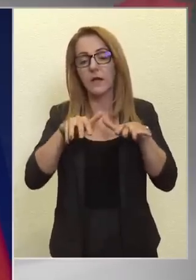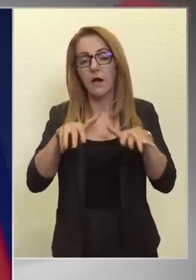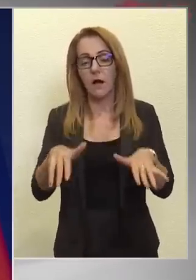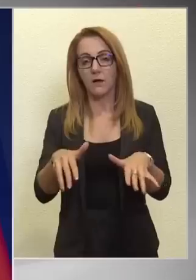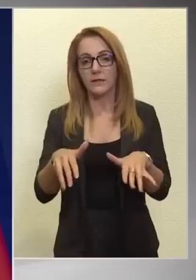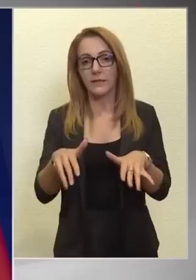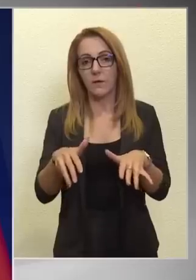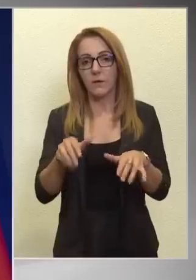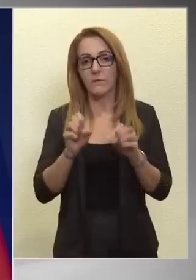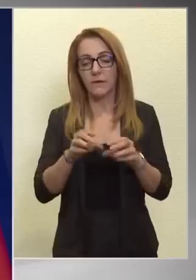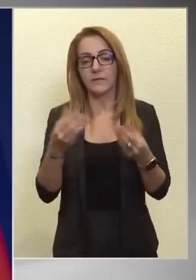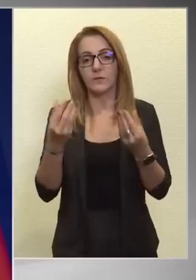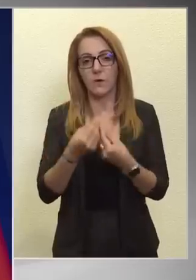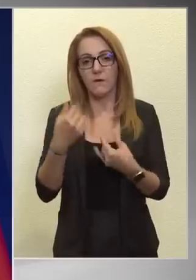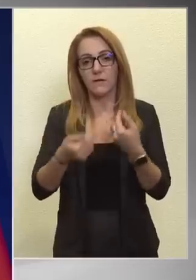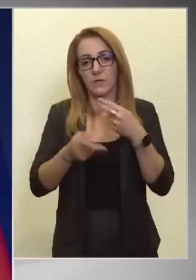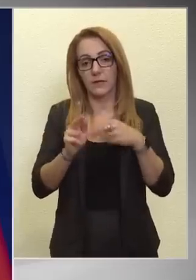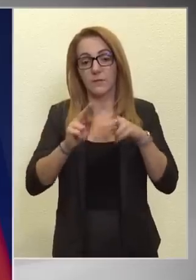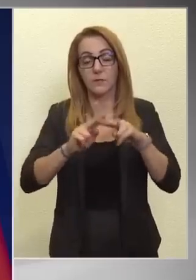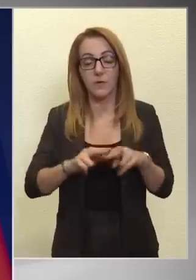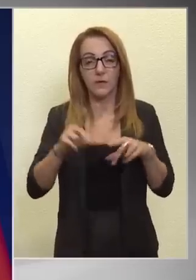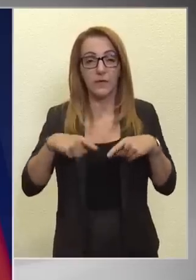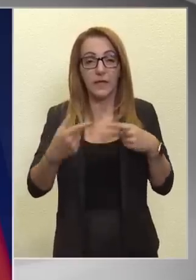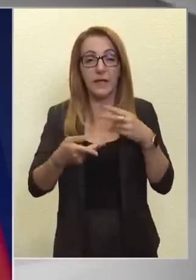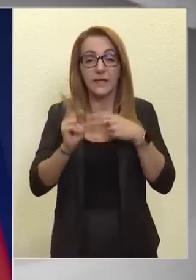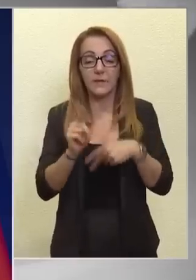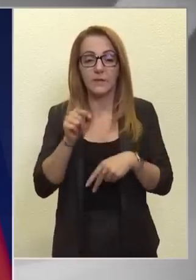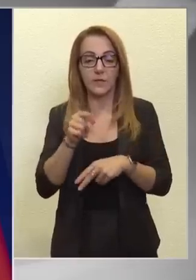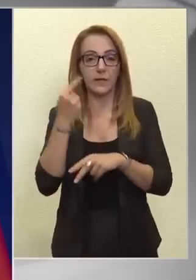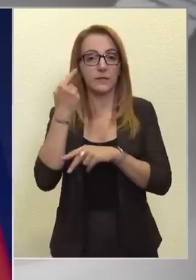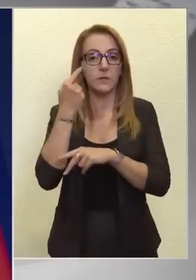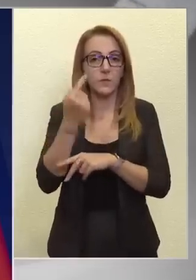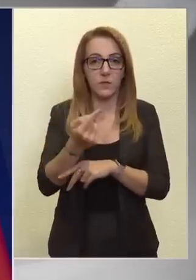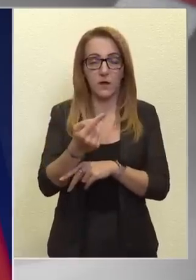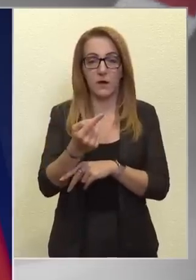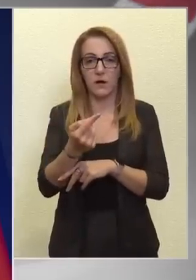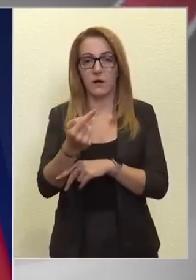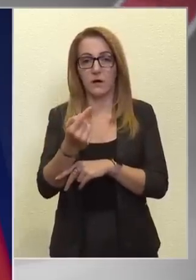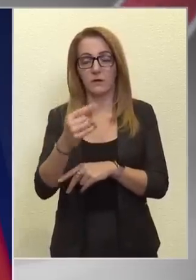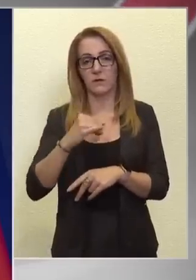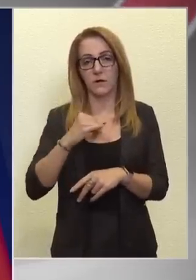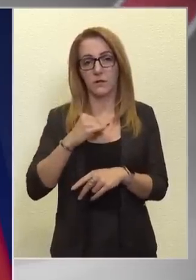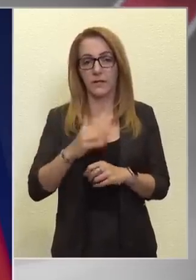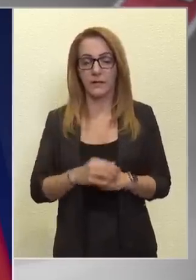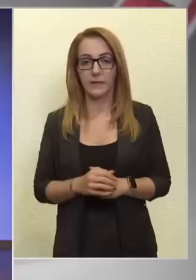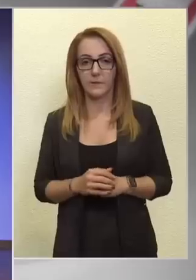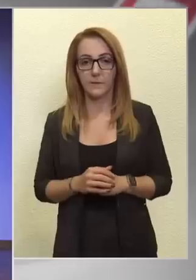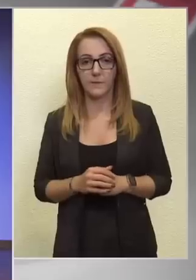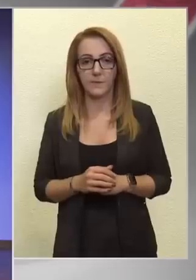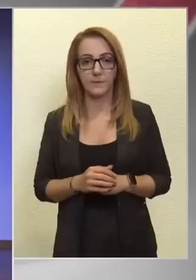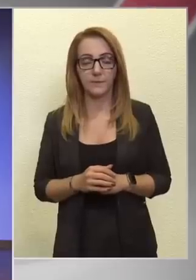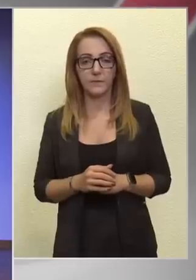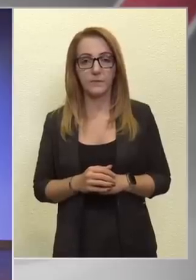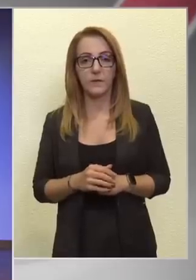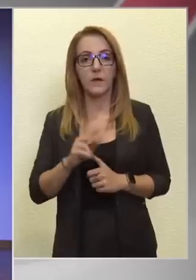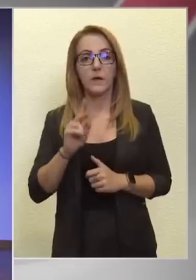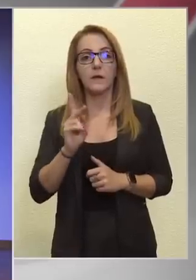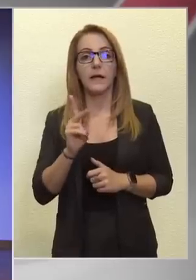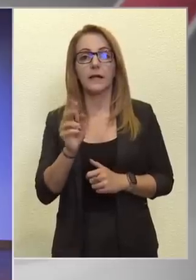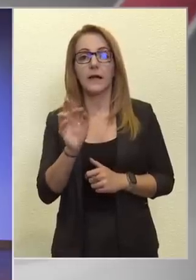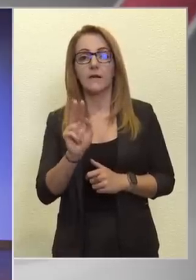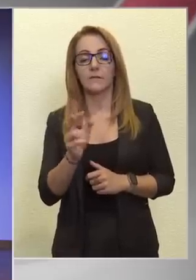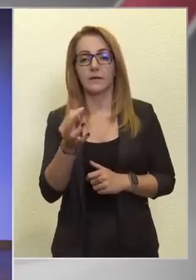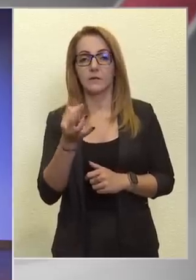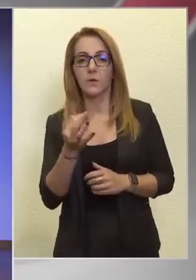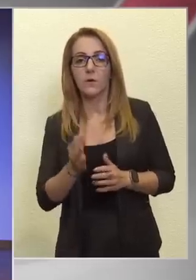versenyképességek maradjanak. Tehát az életképességet ezt tudja garantálni. A KKV-któl azt